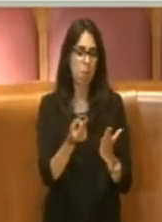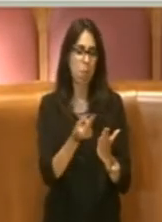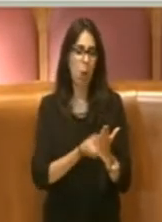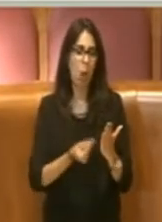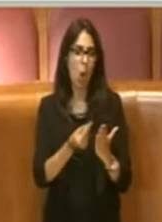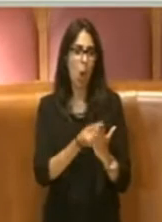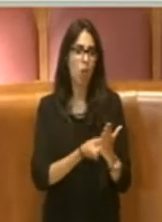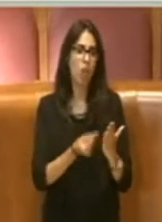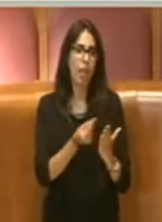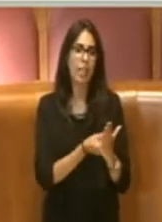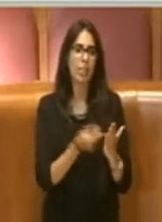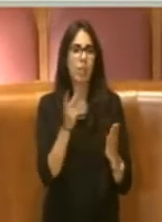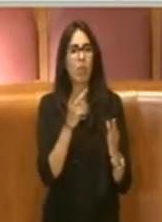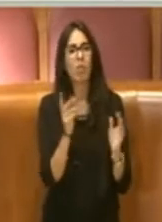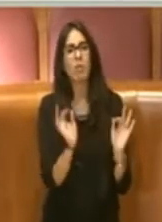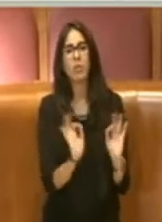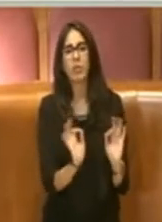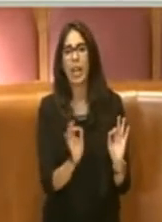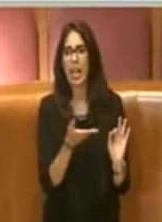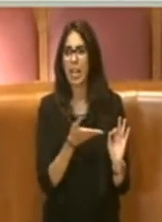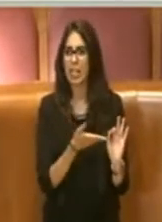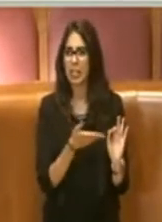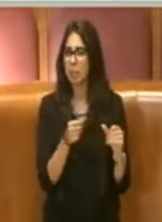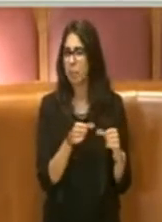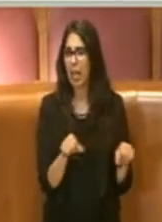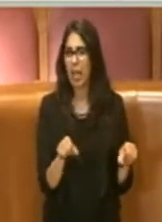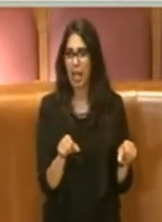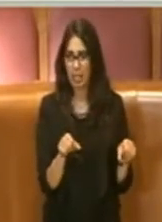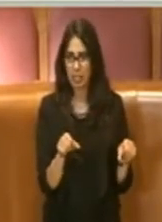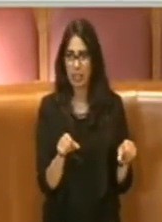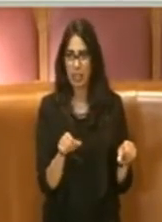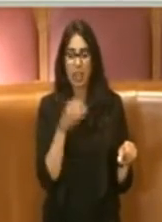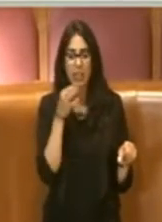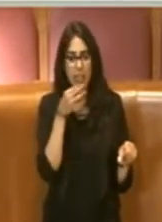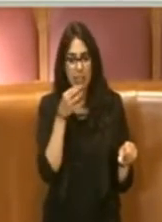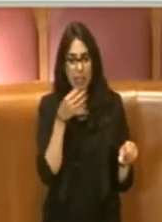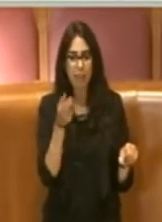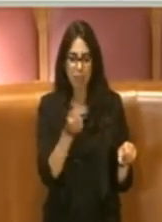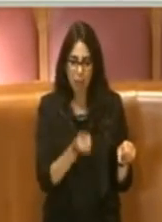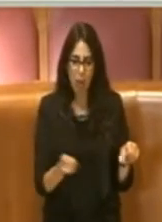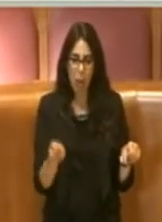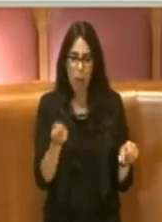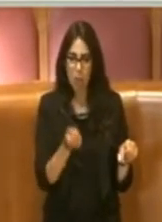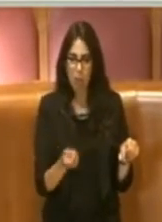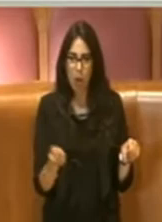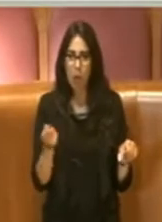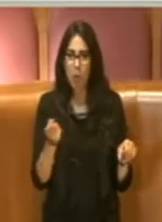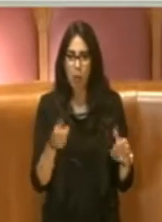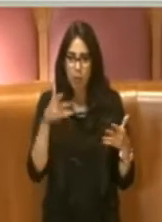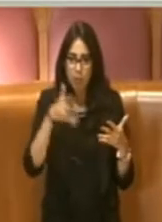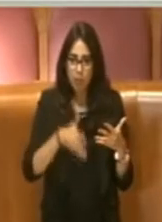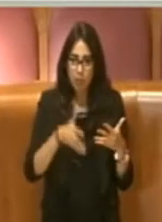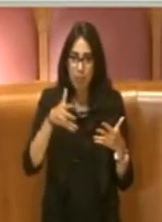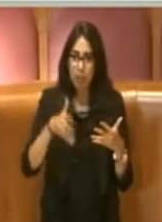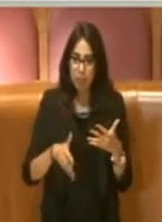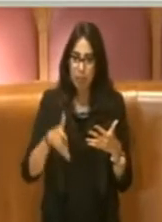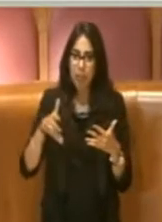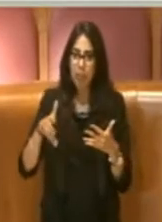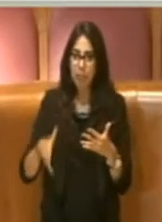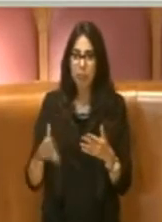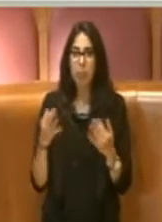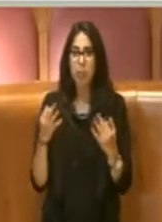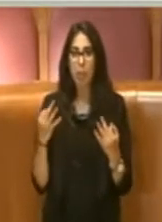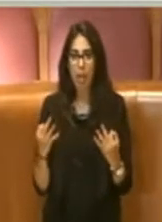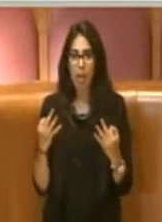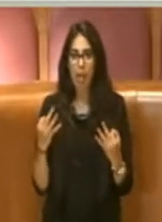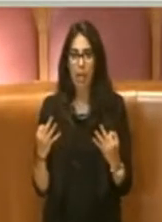preliminari, per cui è chiaro che nello svolgimento degli approfondimenti tecnici